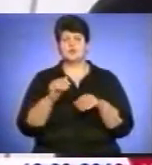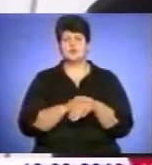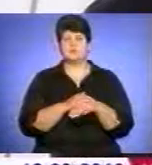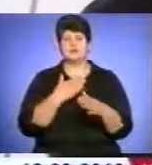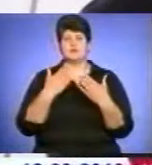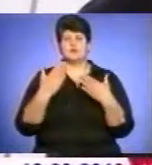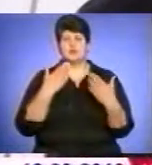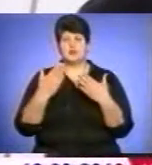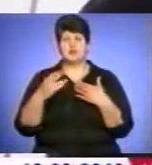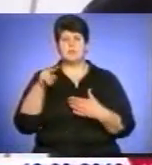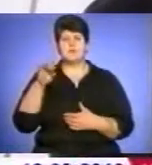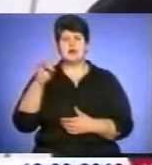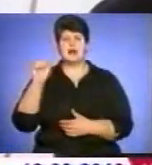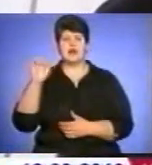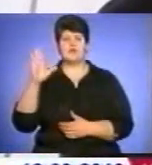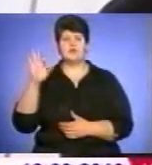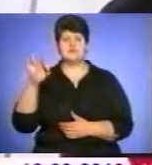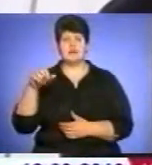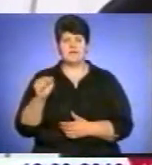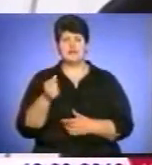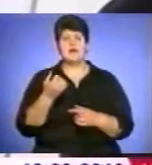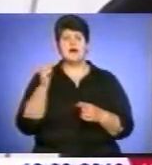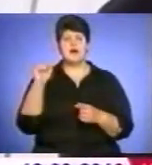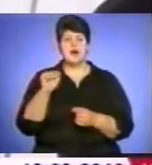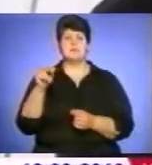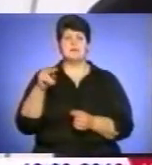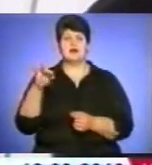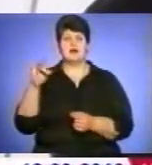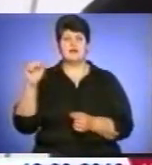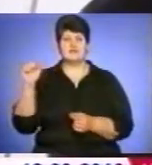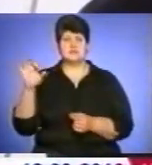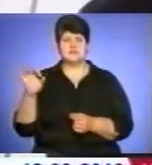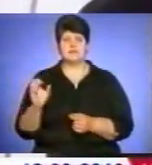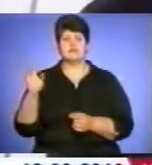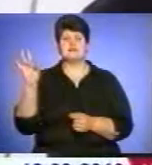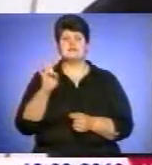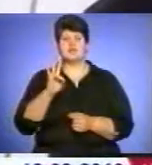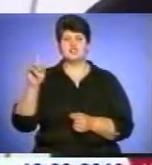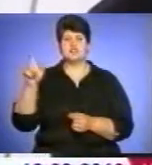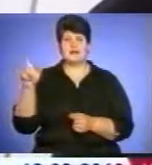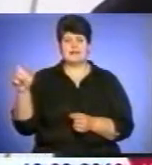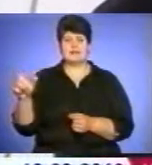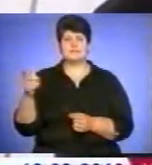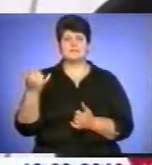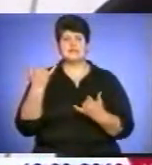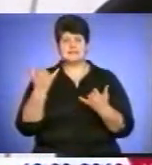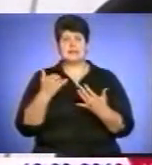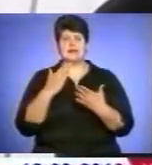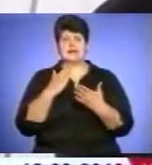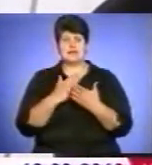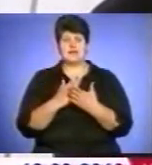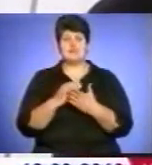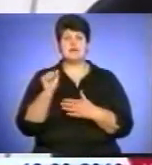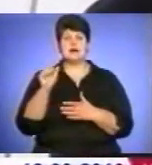православних. А православний священник, єпископ православний, який зараз знаходиться в